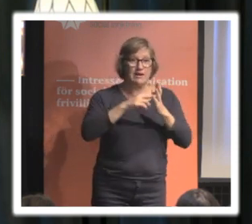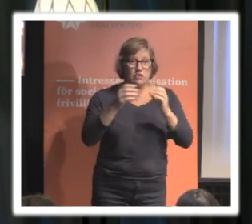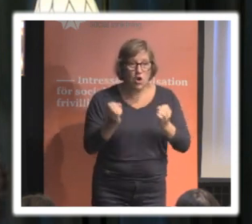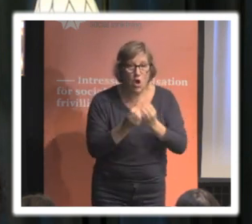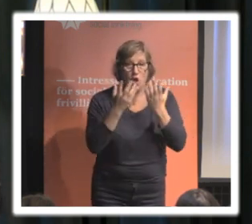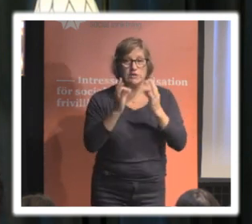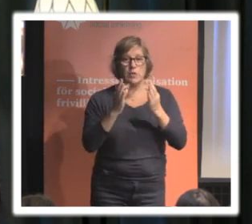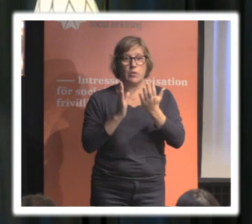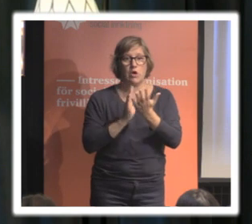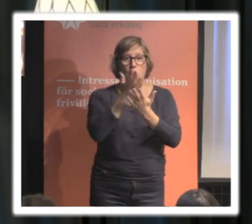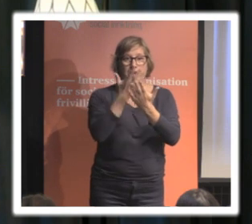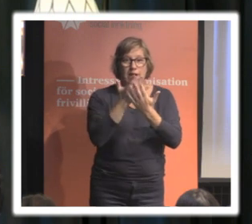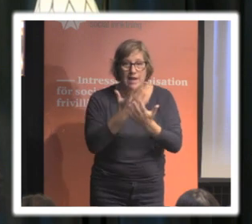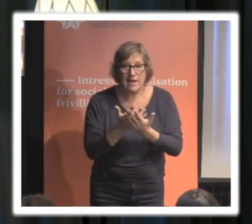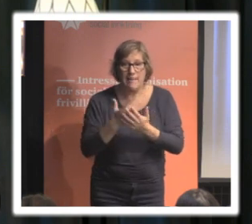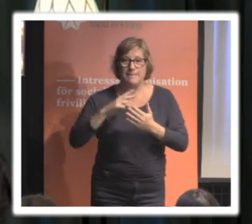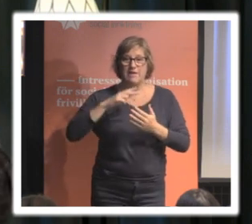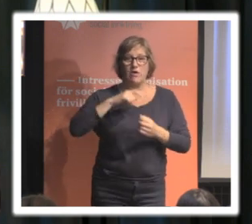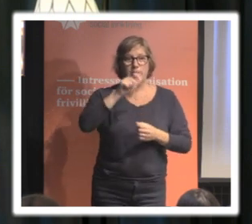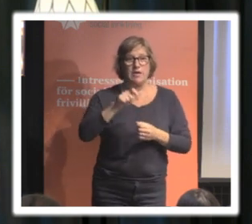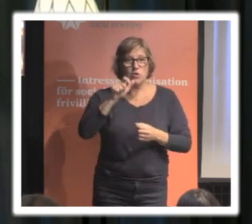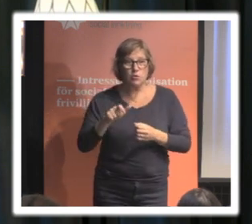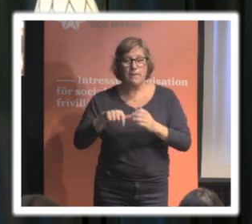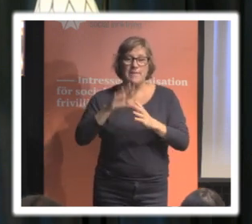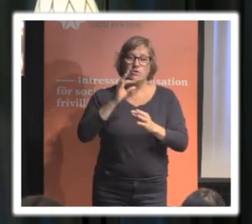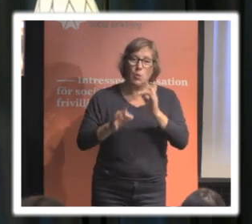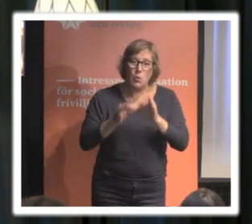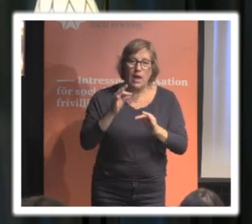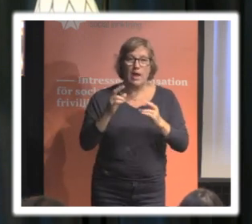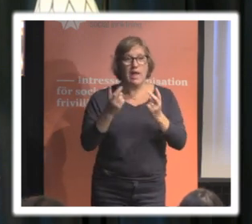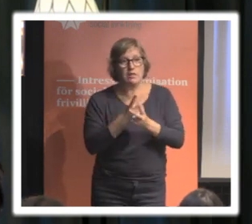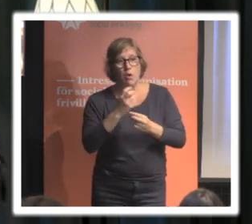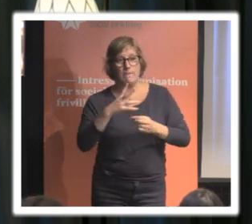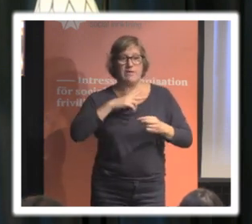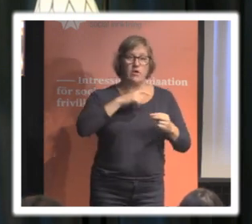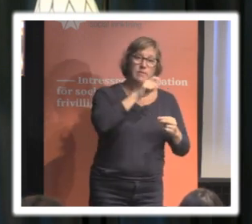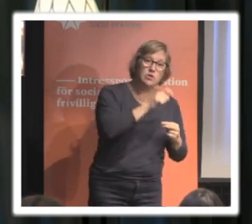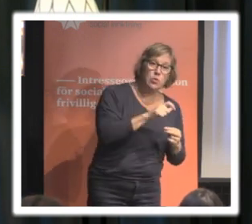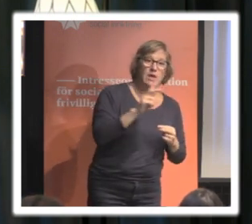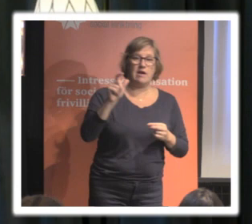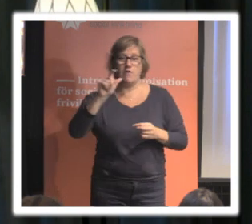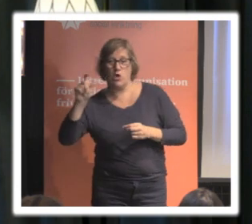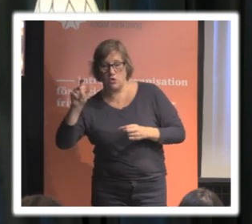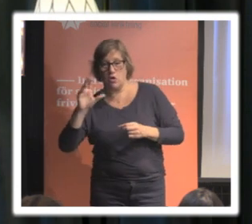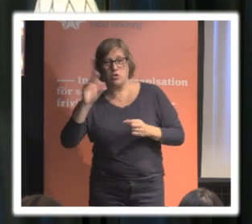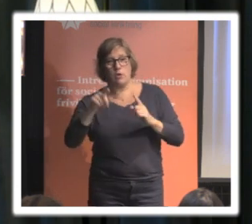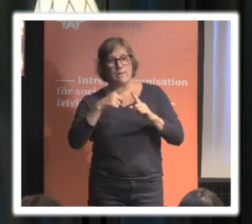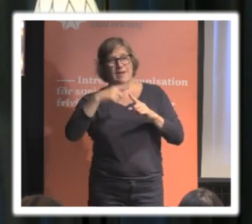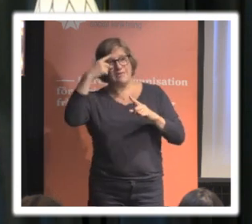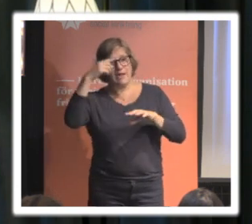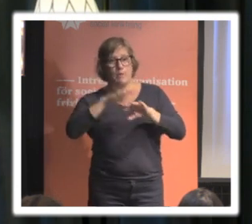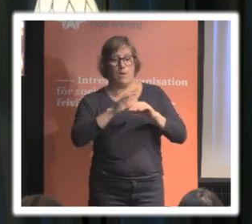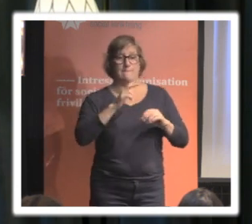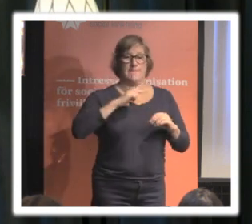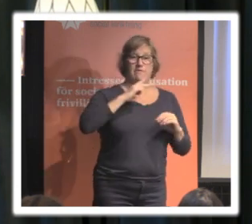kartlägga privatpersoner mer ingående även om man var privatperson eller företag. Man började tänka på rätten till privatliv